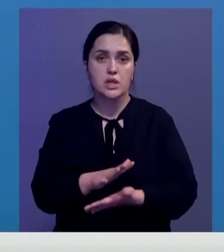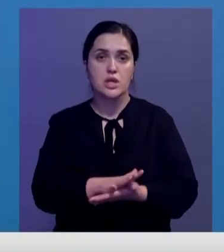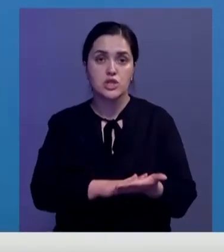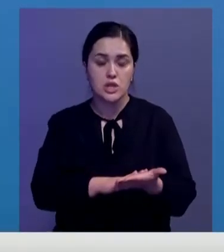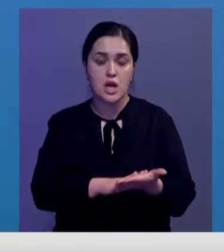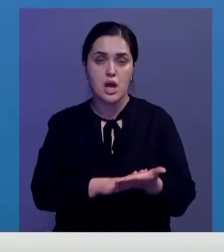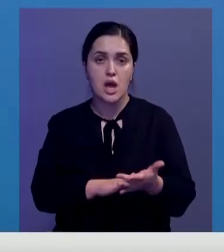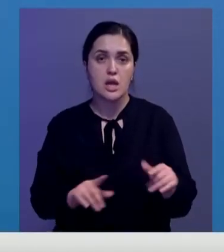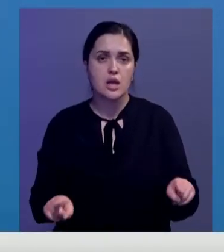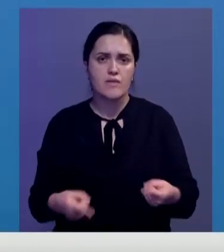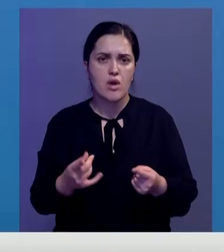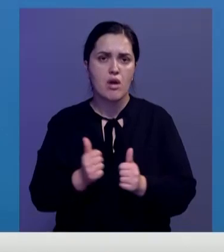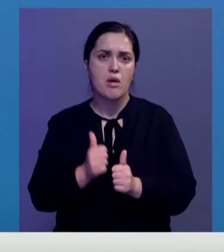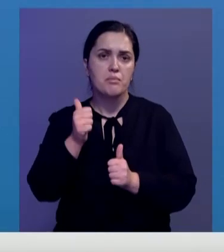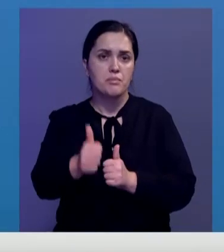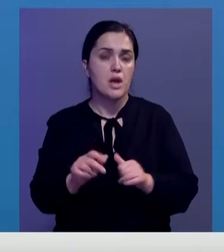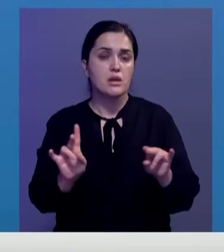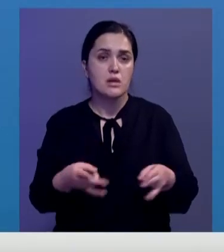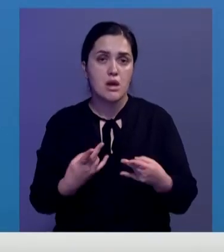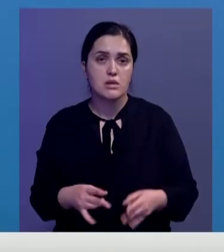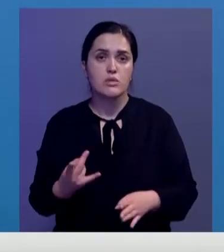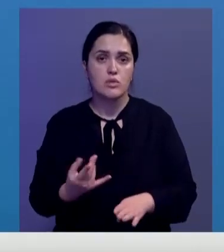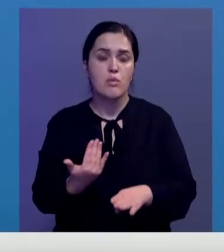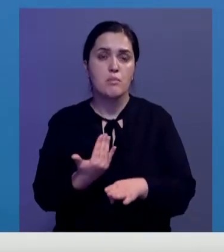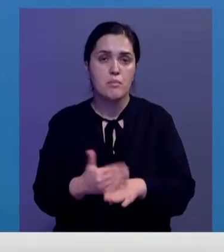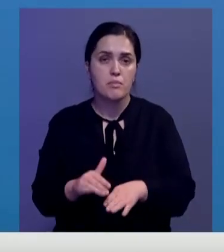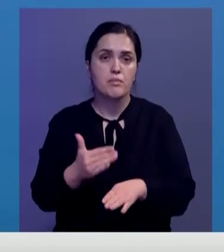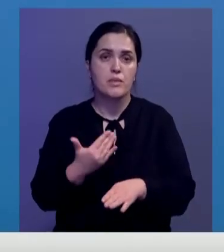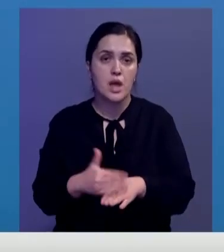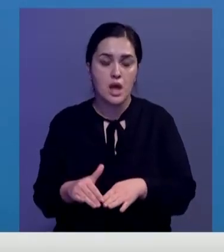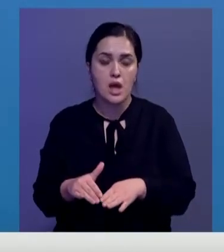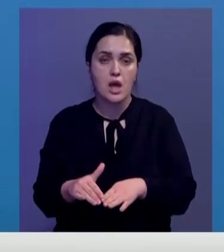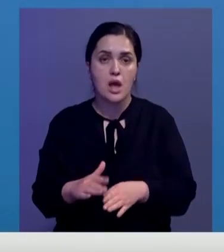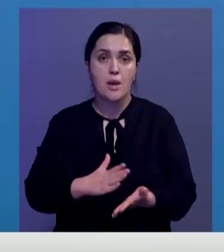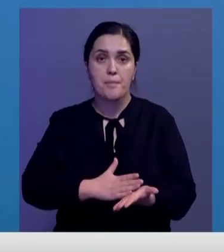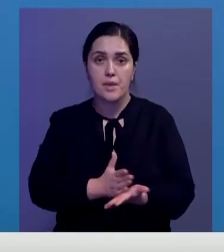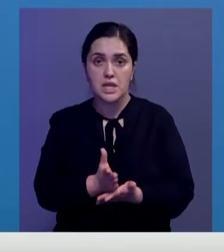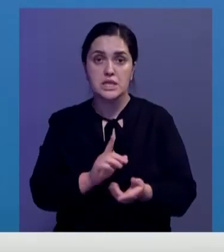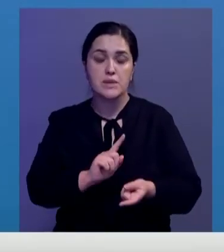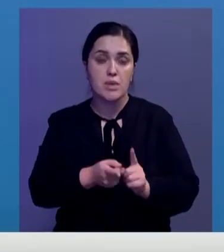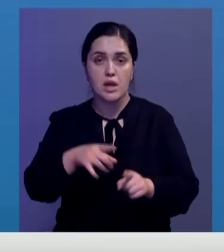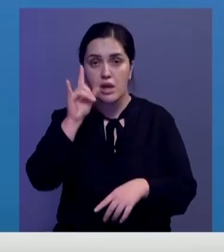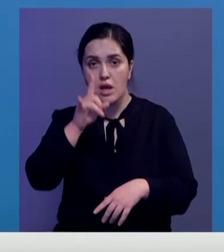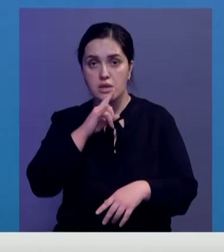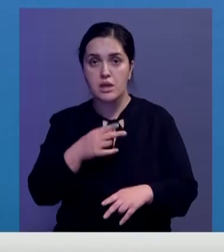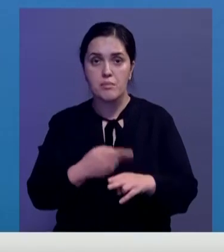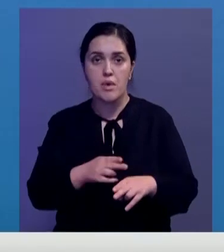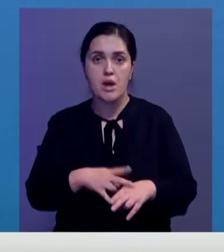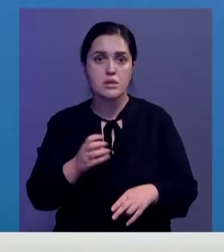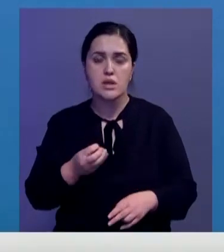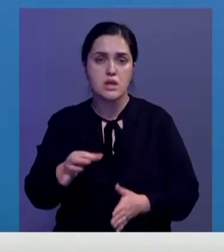но без забегания вперед, без компанейщины. Политическая трансформация Казахстана – это не